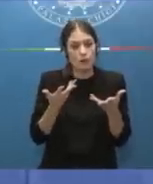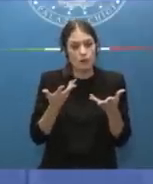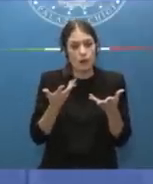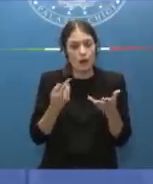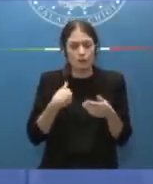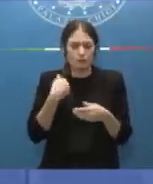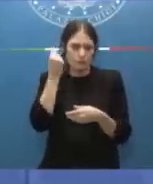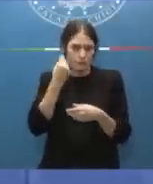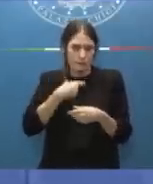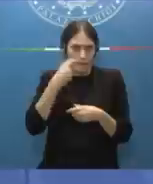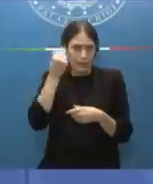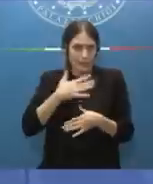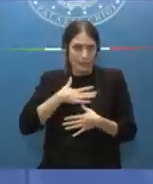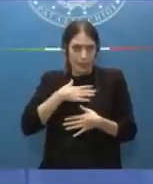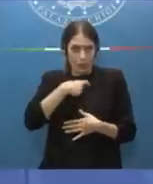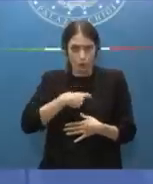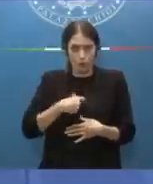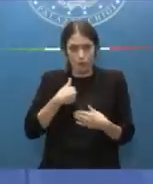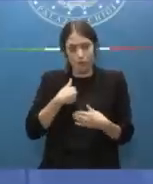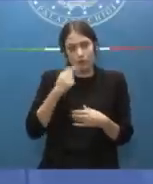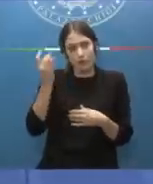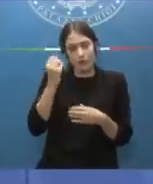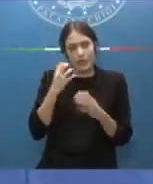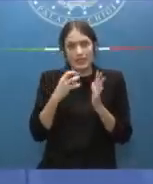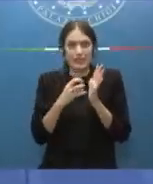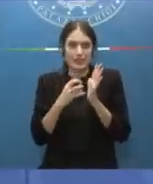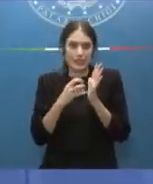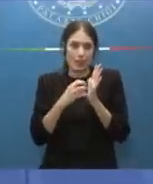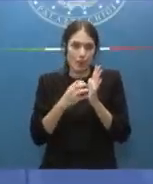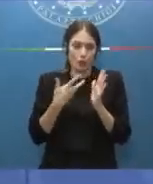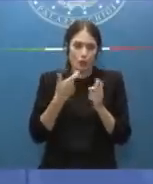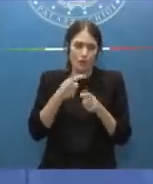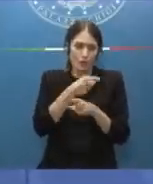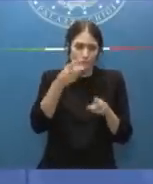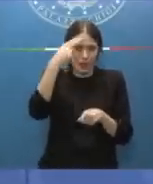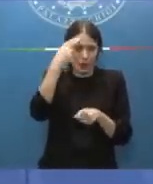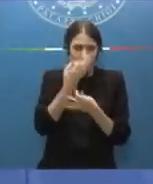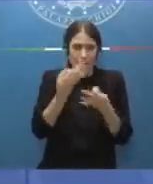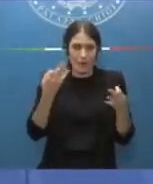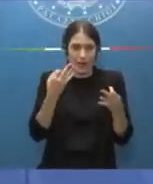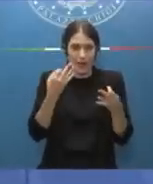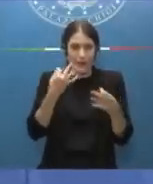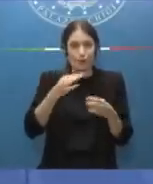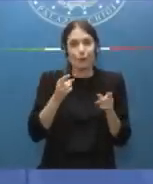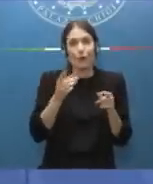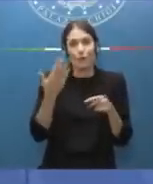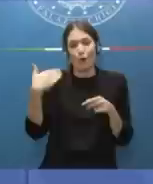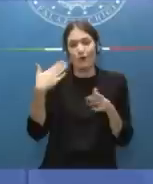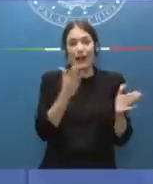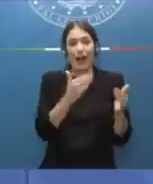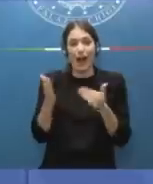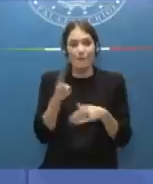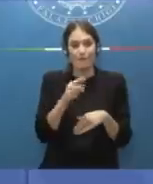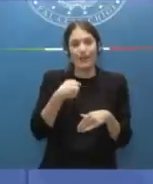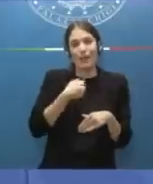personalmente per me anche, diciamo, a tratti simbolico, nel senso che voi ricorderete che durante la relazione che ho fatto alle Camere ho